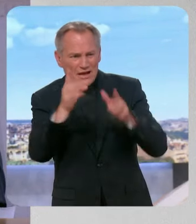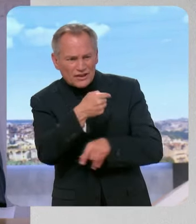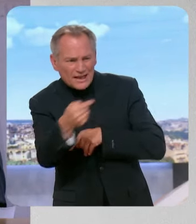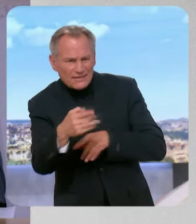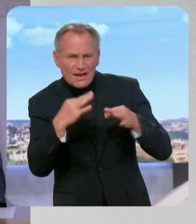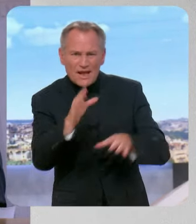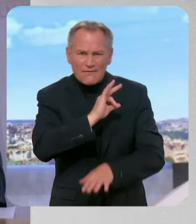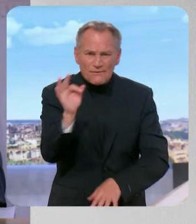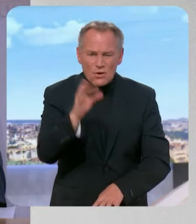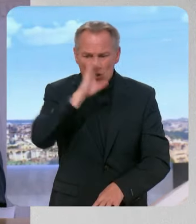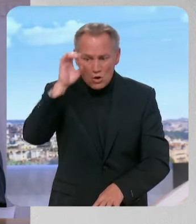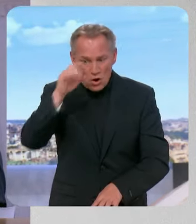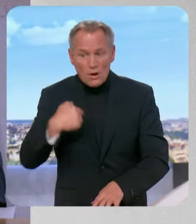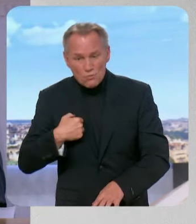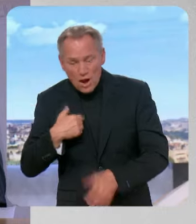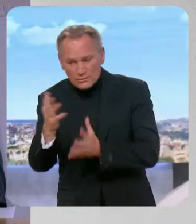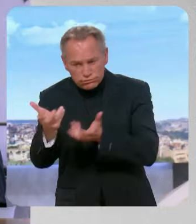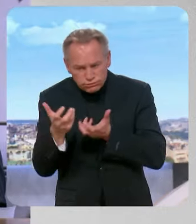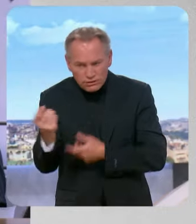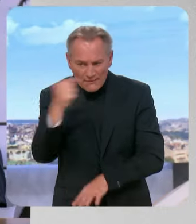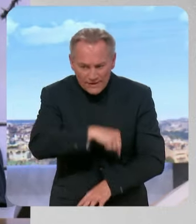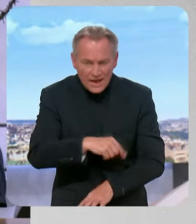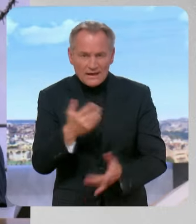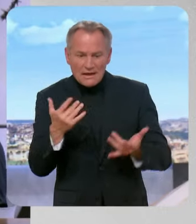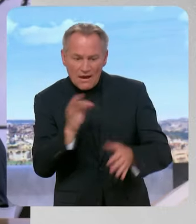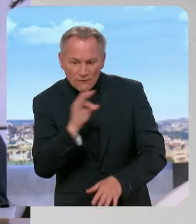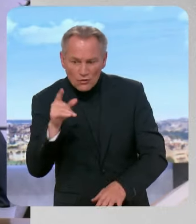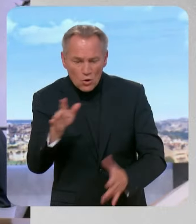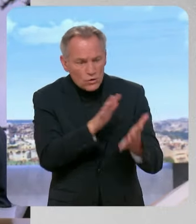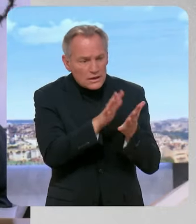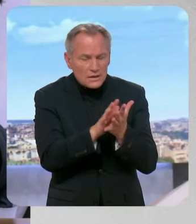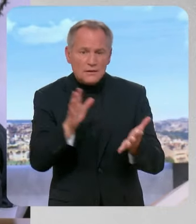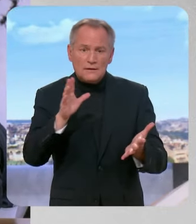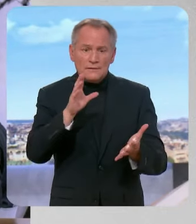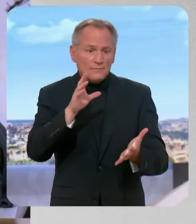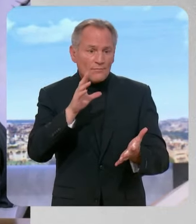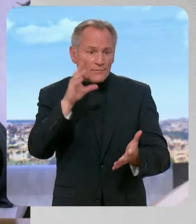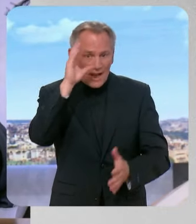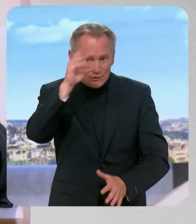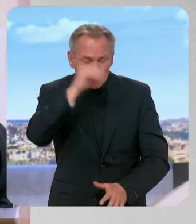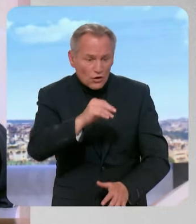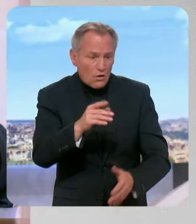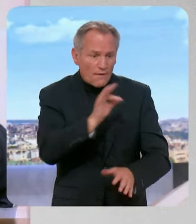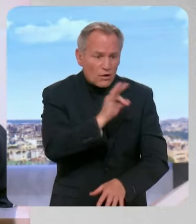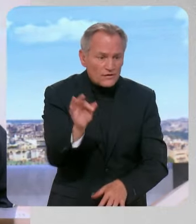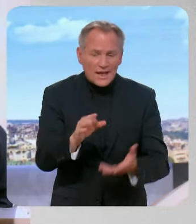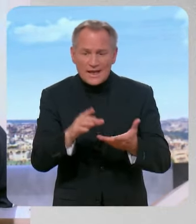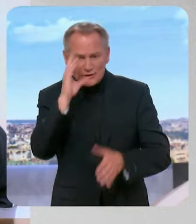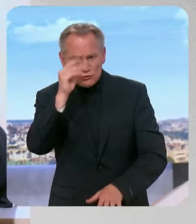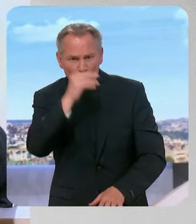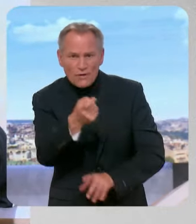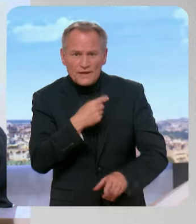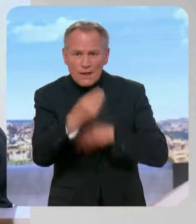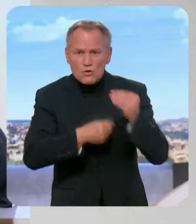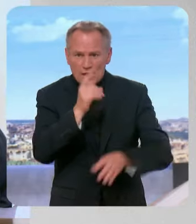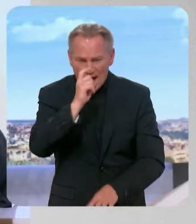avoir fait venir, les avoir fait dialoguer avec des élèves français, avec des élèves venus du monde arabe, ils en sont sortis l'esprit plus ouvert. On